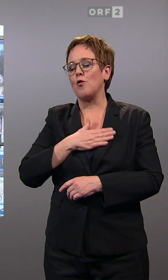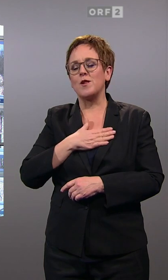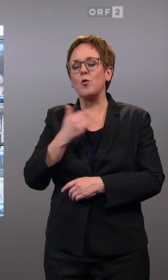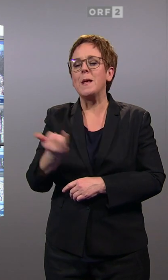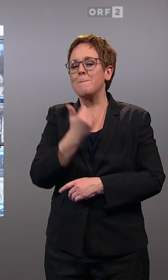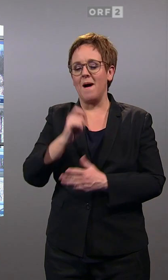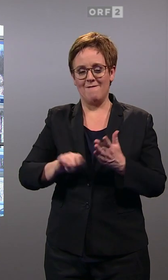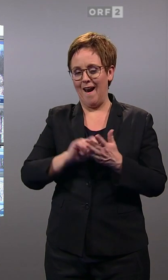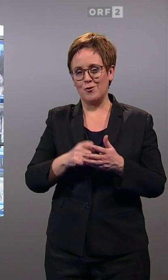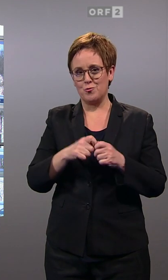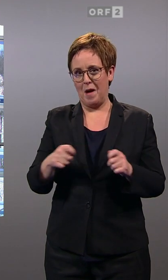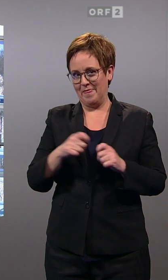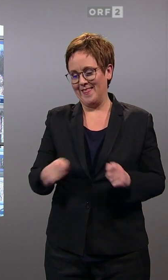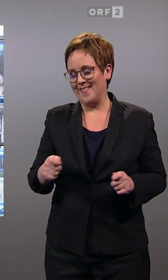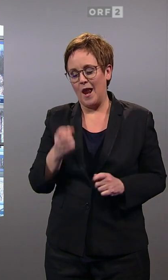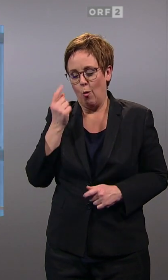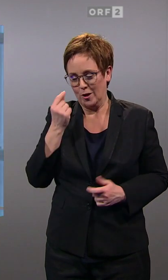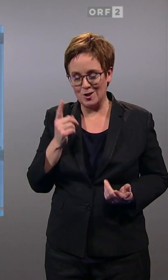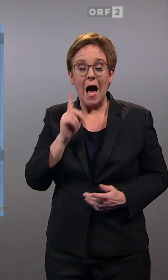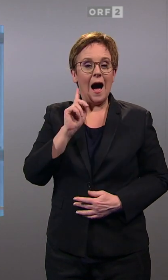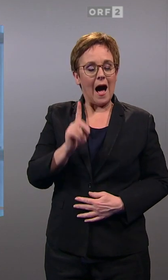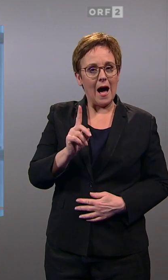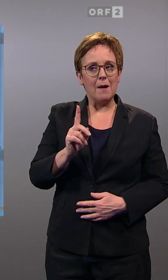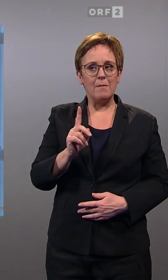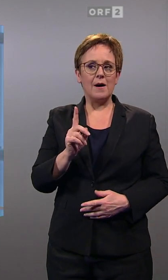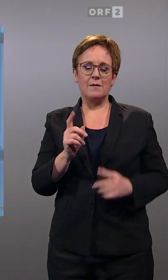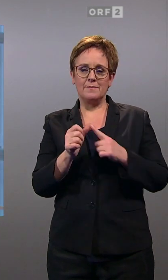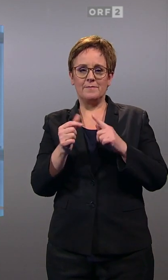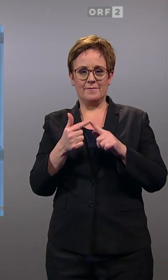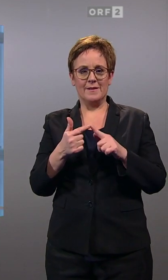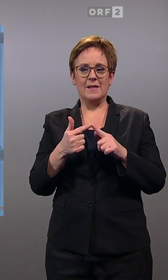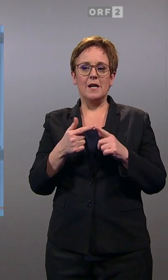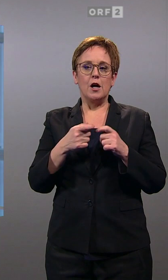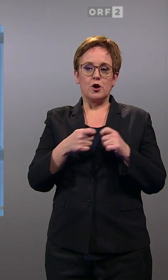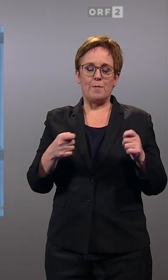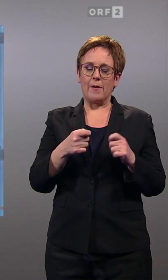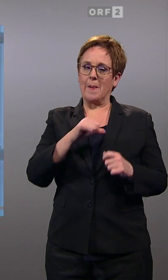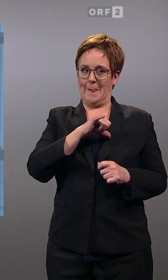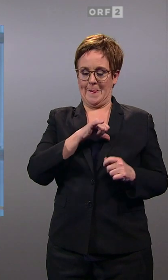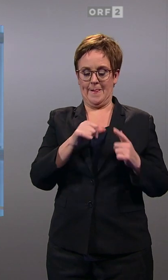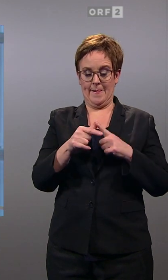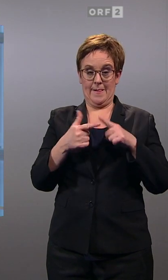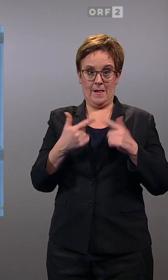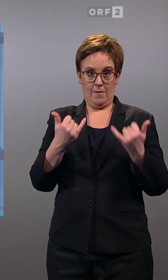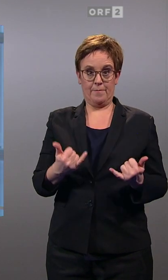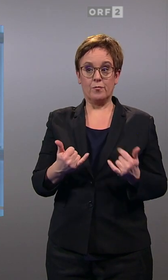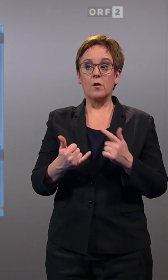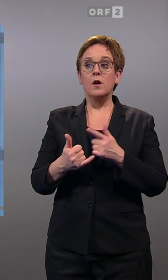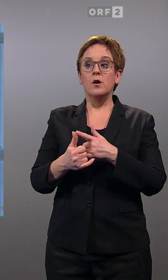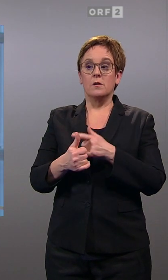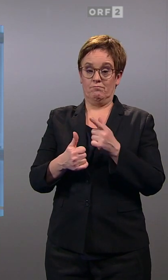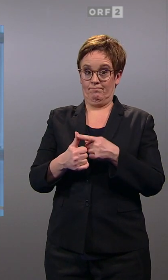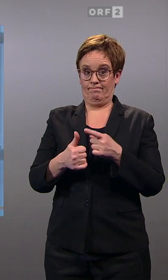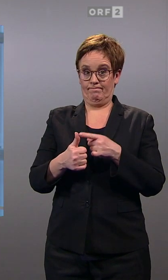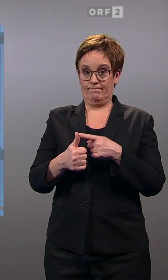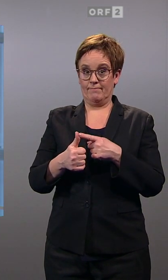spannend. Das wäre also kein Maßstab. Aber es gibt objektiv zwei Spannungsmomente. Einerseits schon oft angesprochen, es